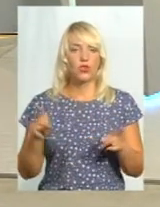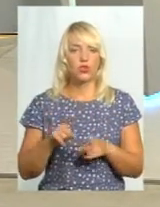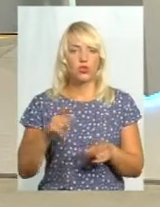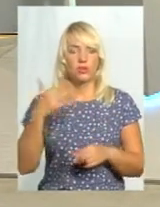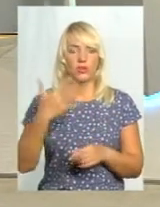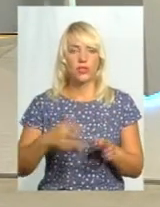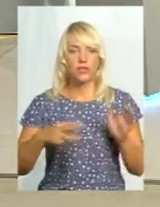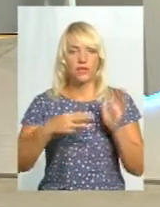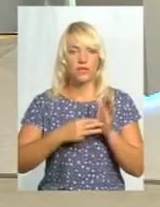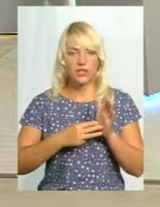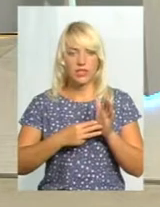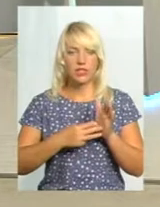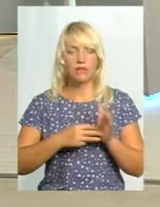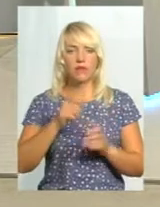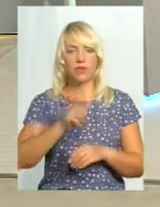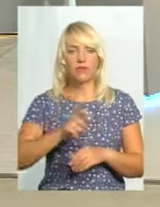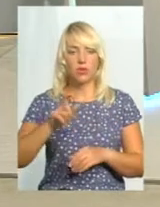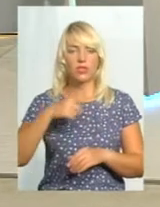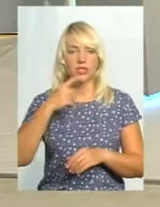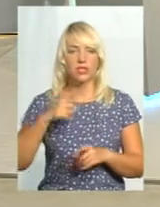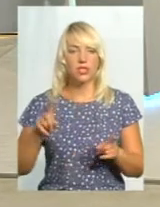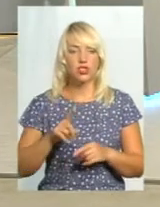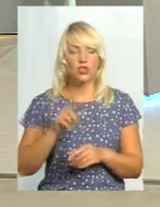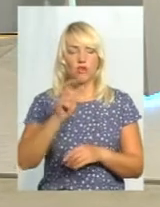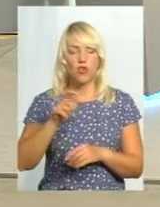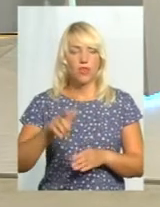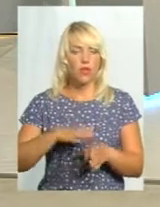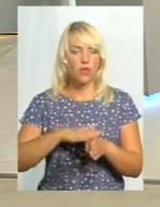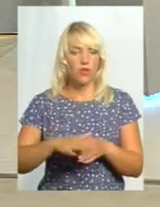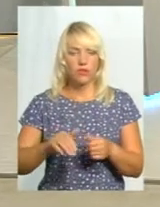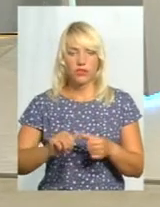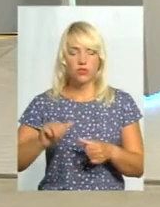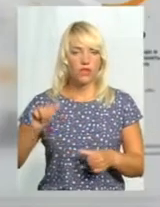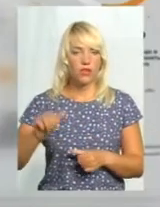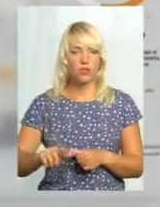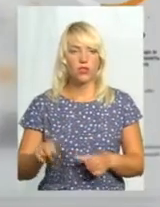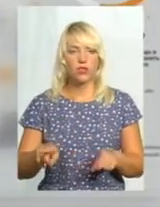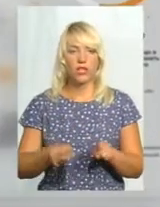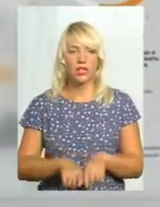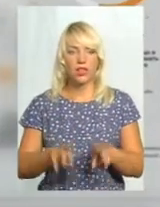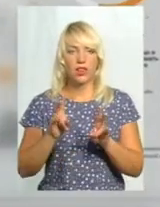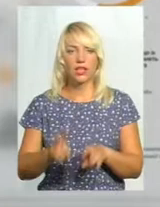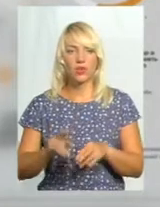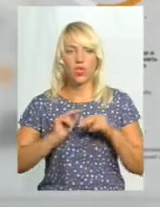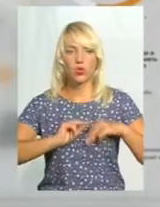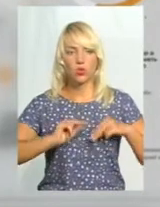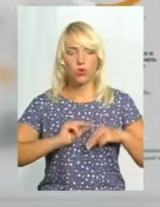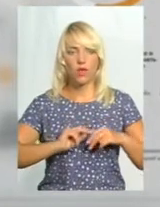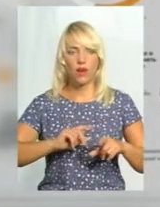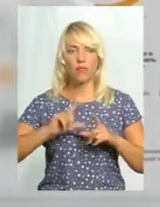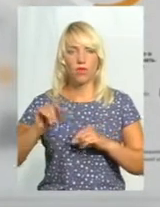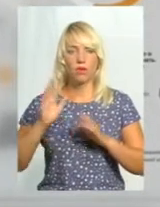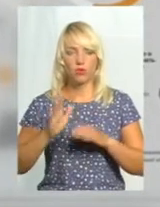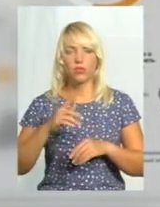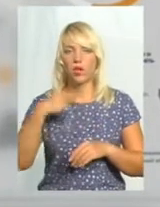респондентів сказали, що вони повністю виключають, що таке лихо, як трудова міграція, може статися з ними